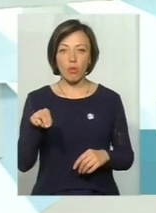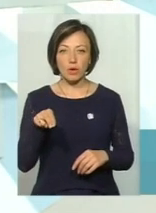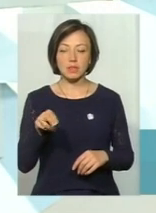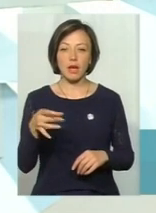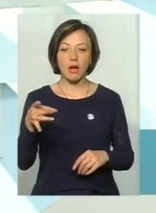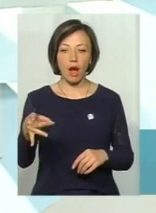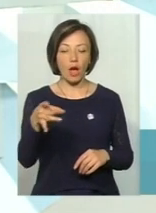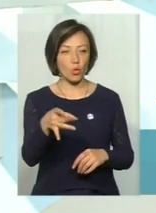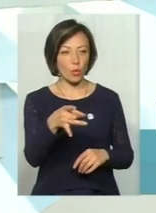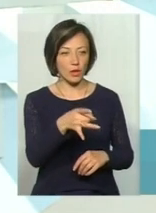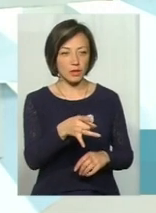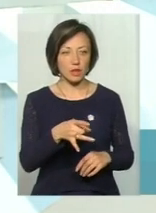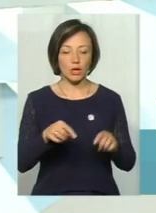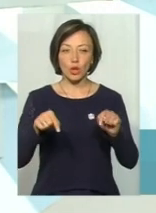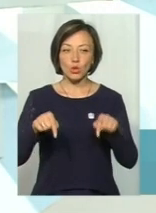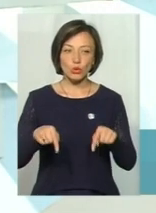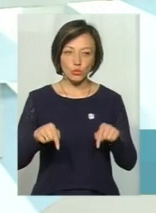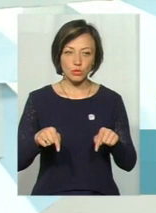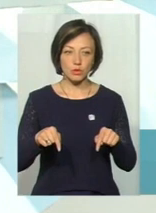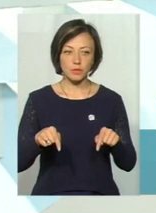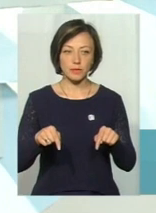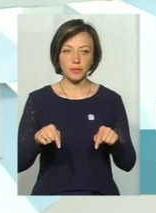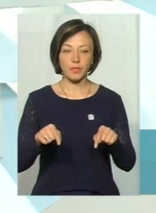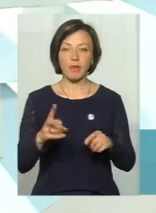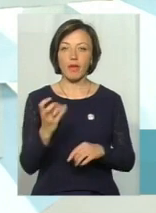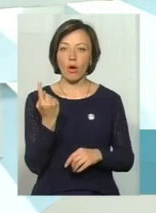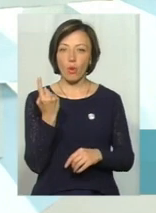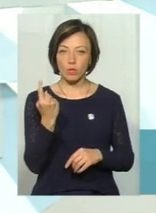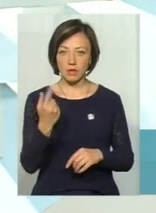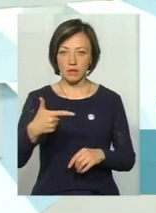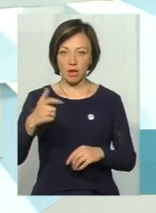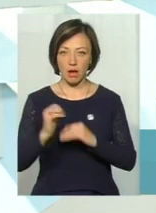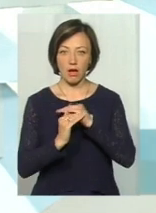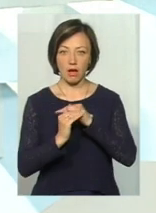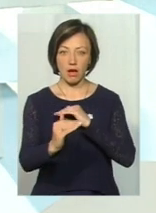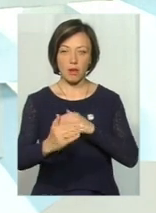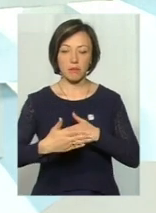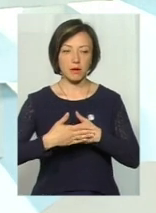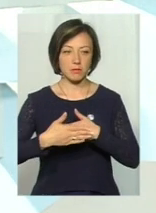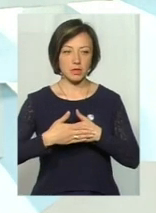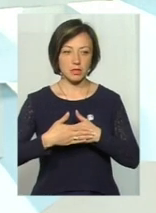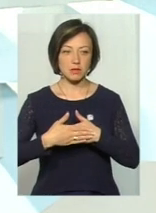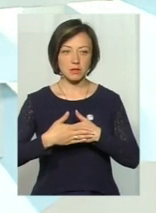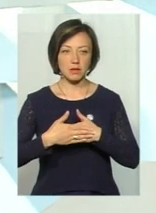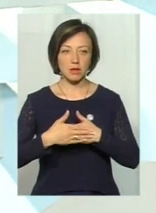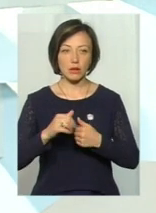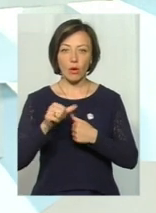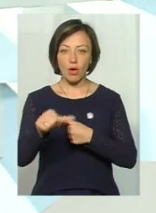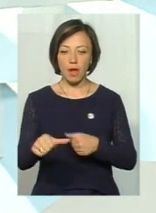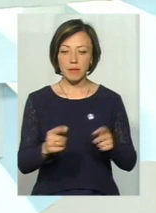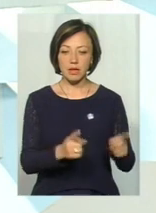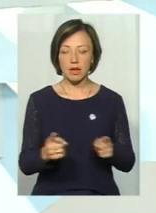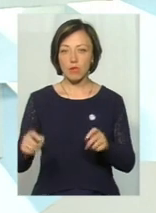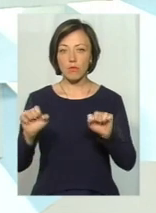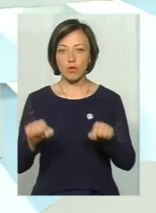райони. Тут на один гектар приблизно на окремих ділянках може